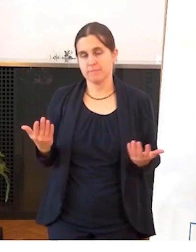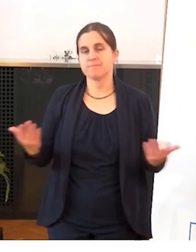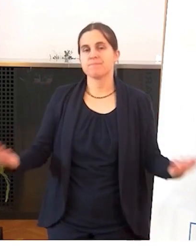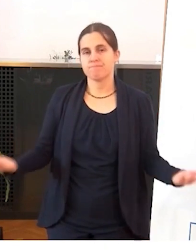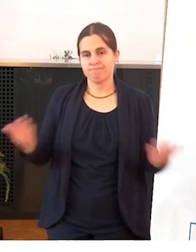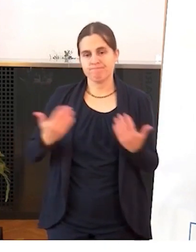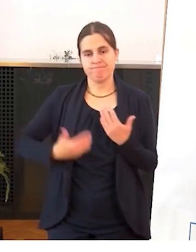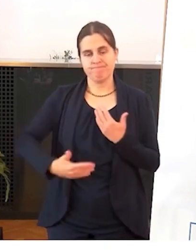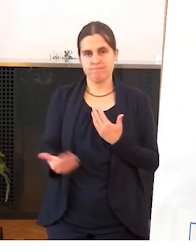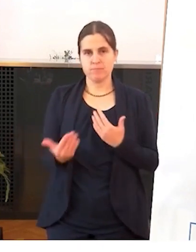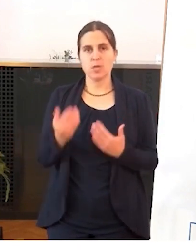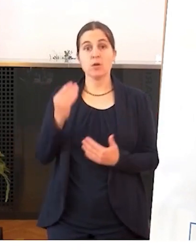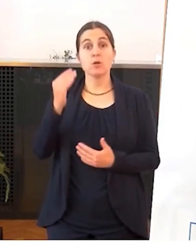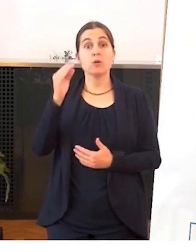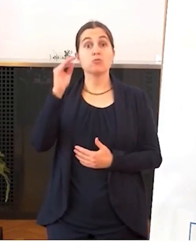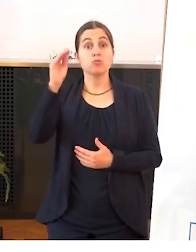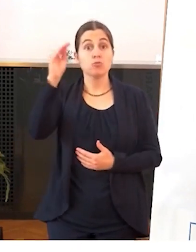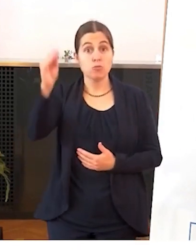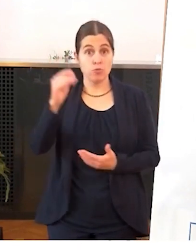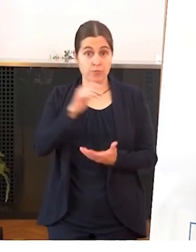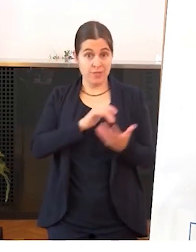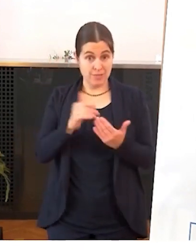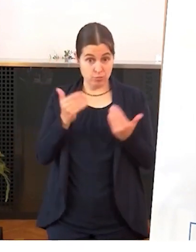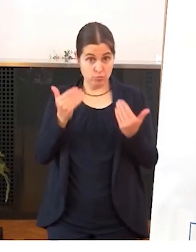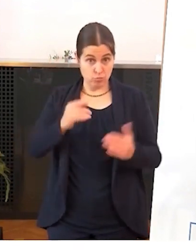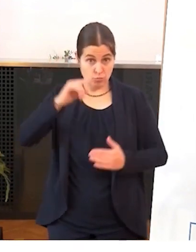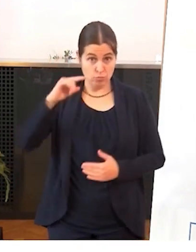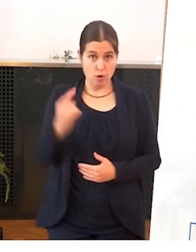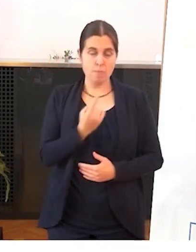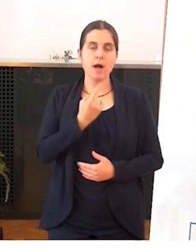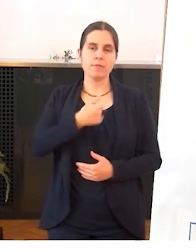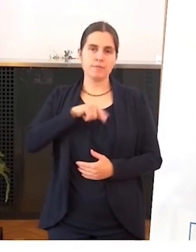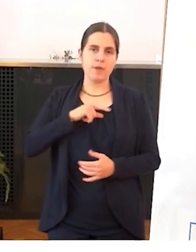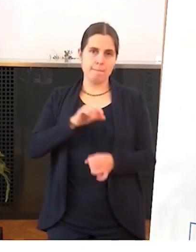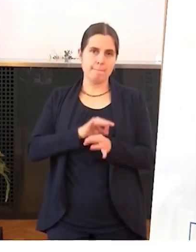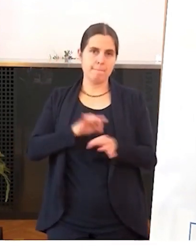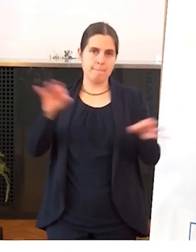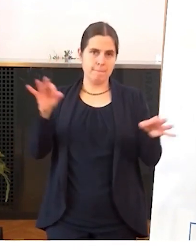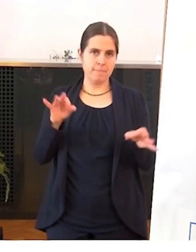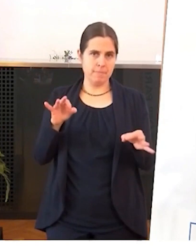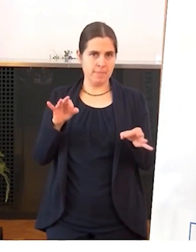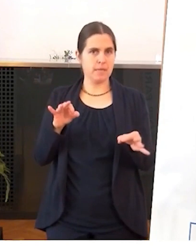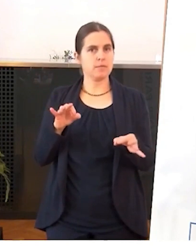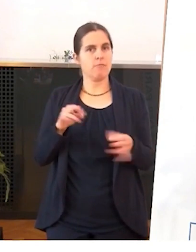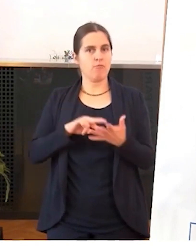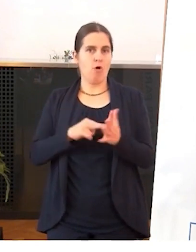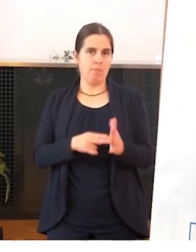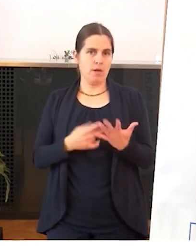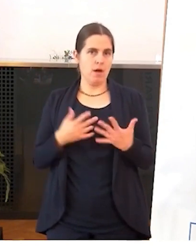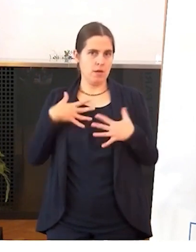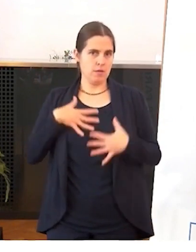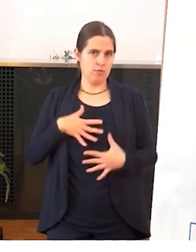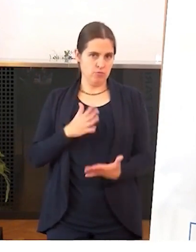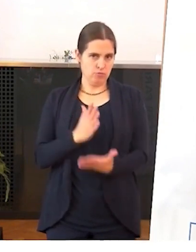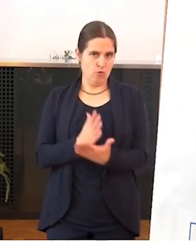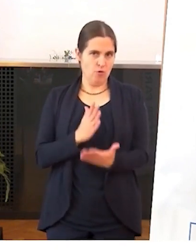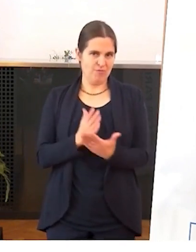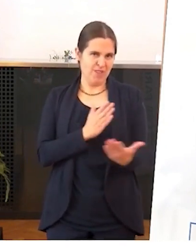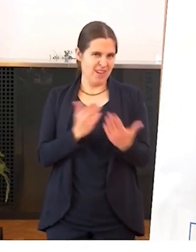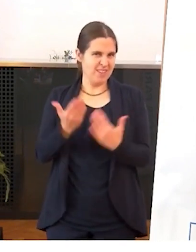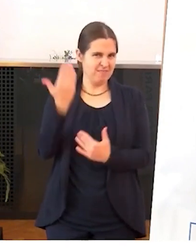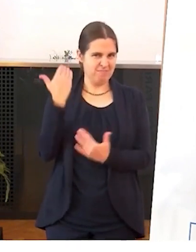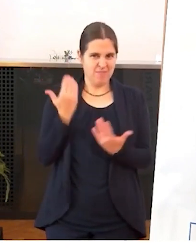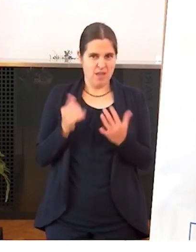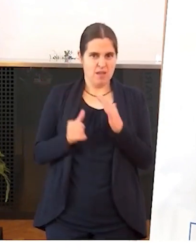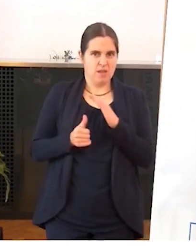alle künftigen Krisen dieser Art etwas besser gewappnet gegenüberstehen, als das bei diesem allerersten Mal der